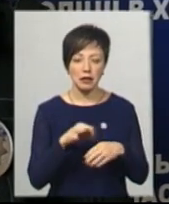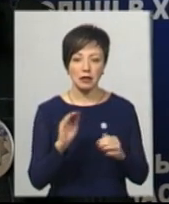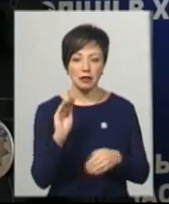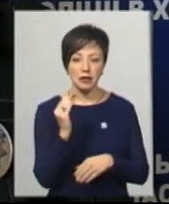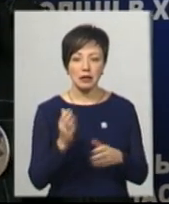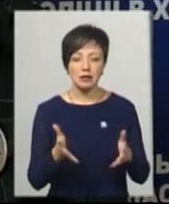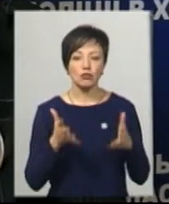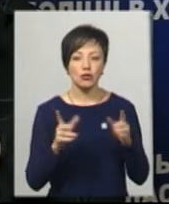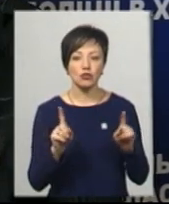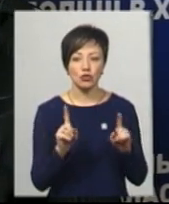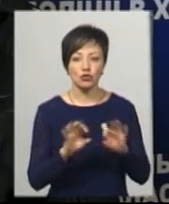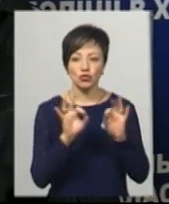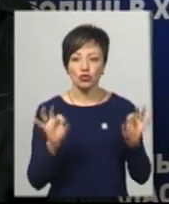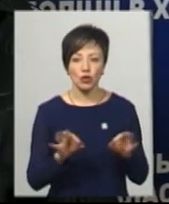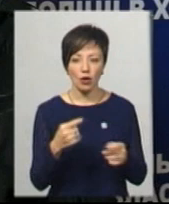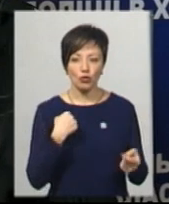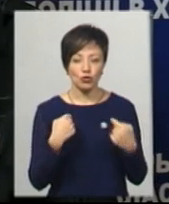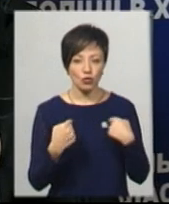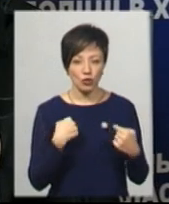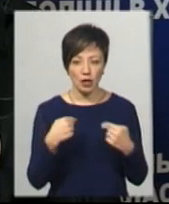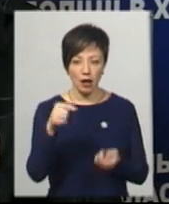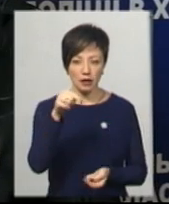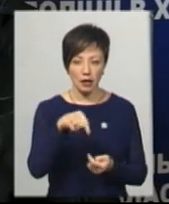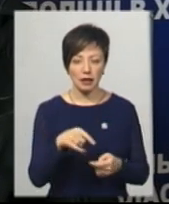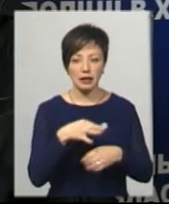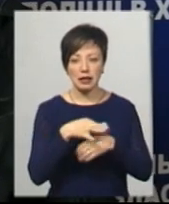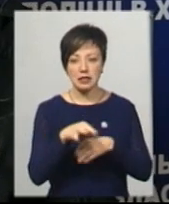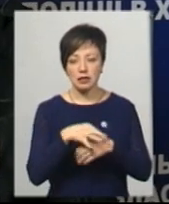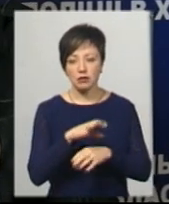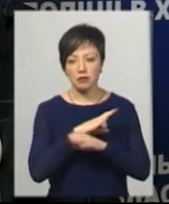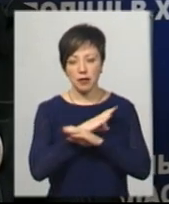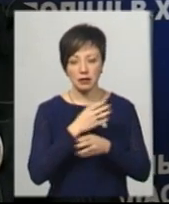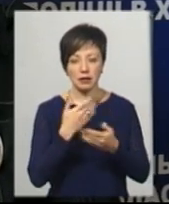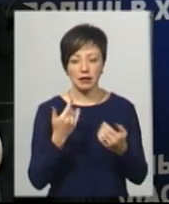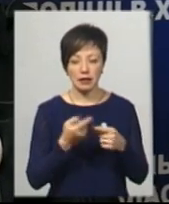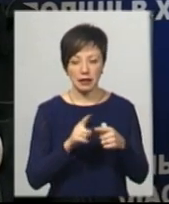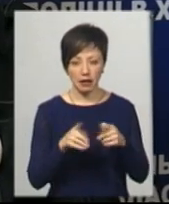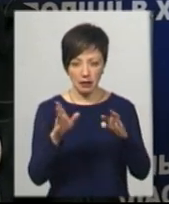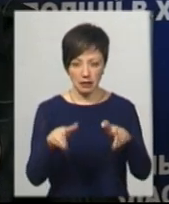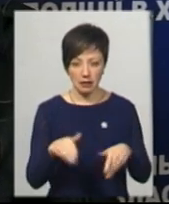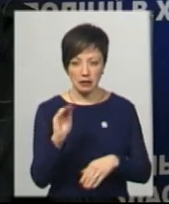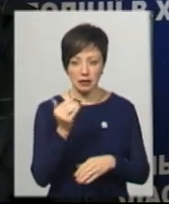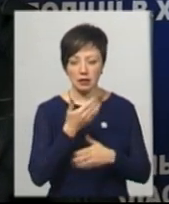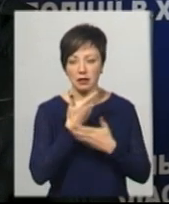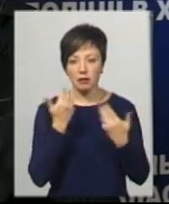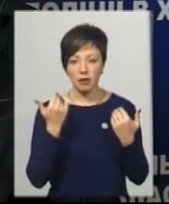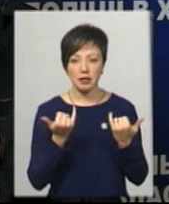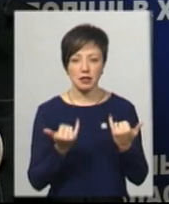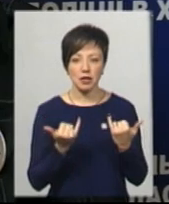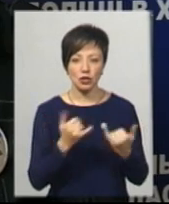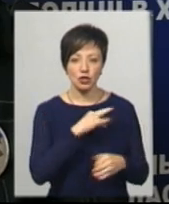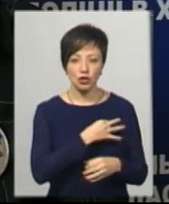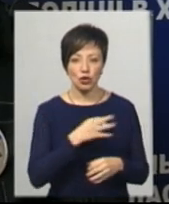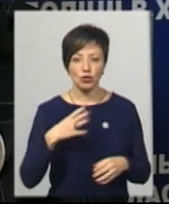'ясувалося, що жодних тілесних ушкоджень, характерних для насильницької смерті, на тілі дитини немає. І зараз